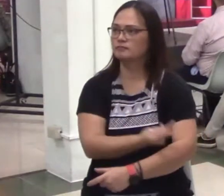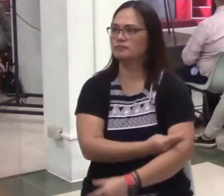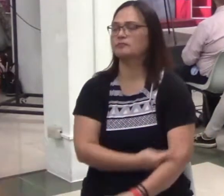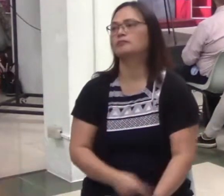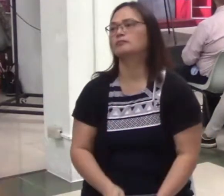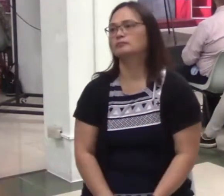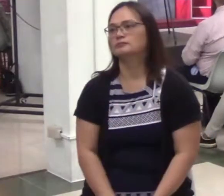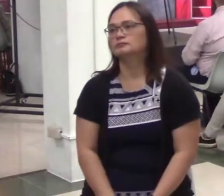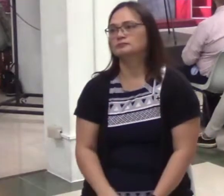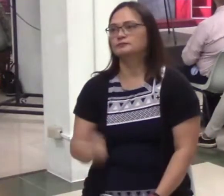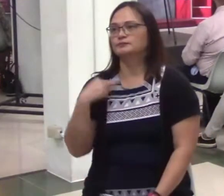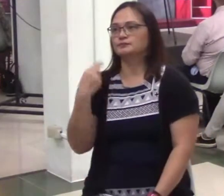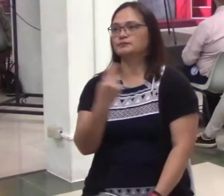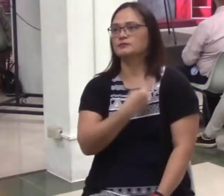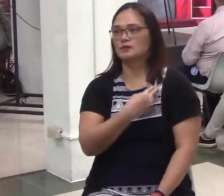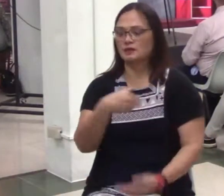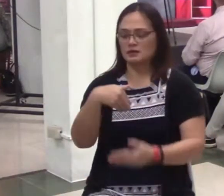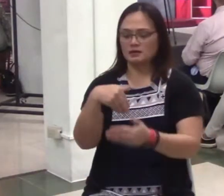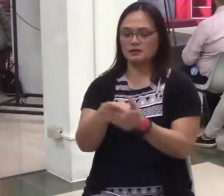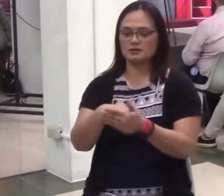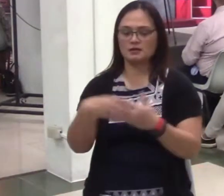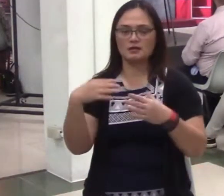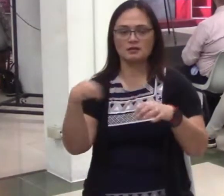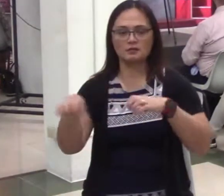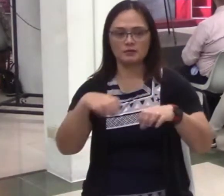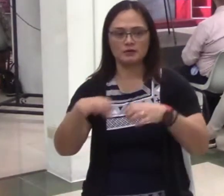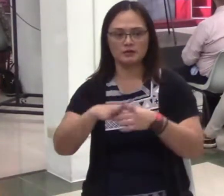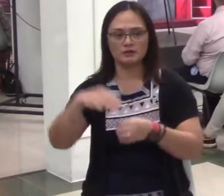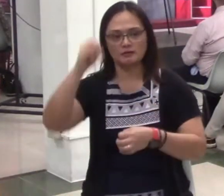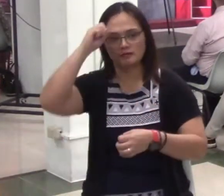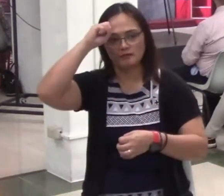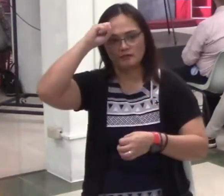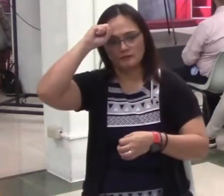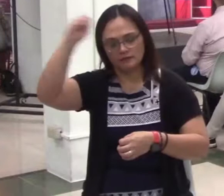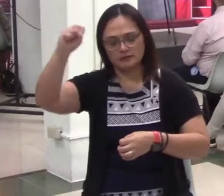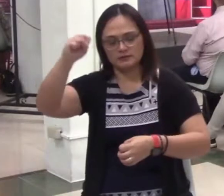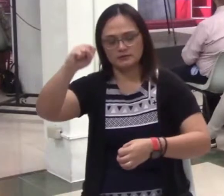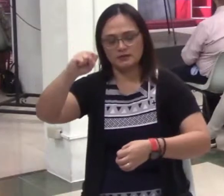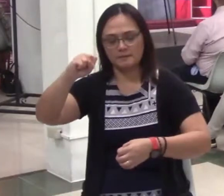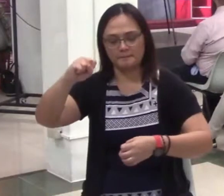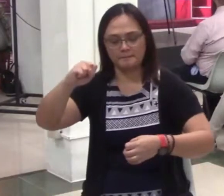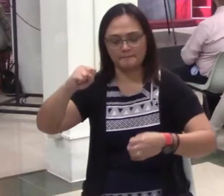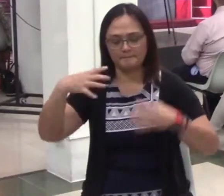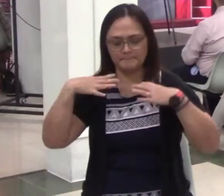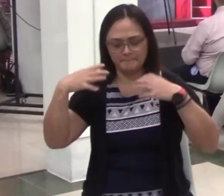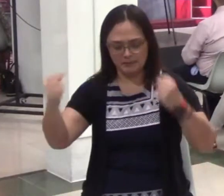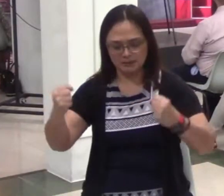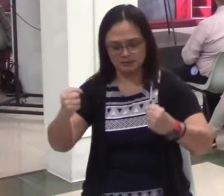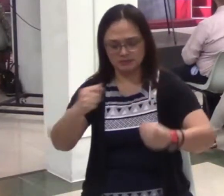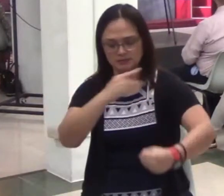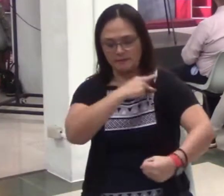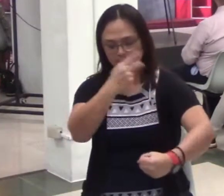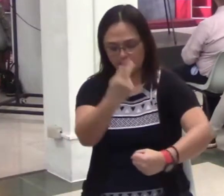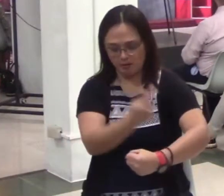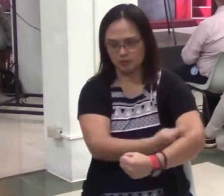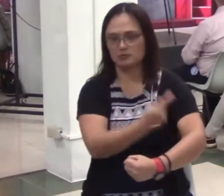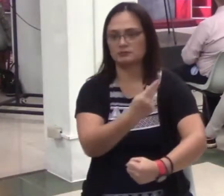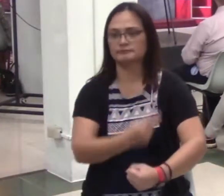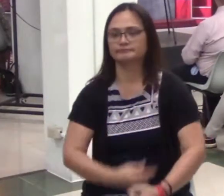power. of His mighty power.